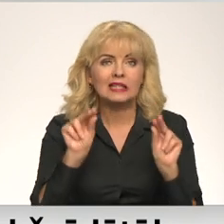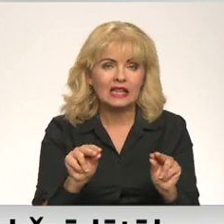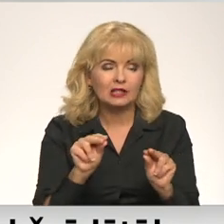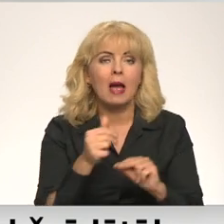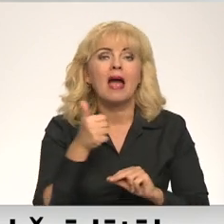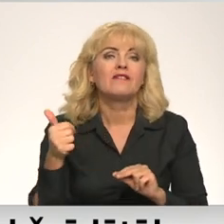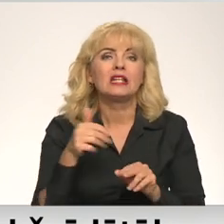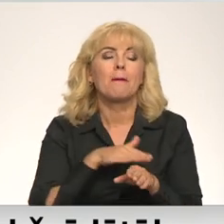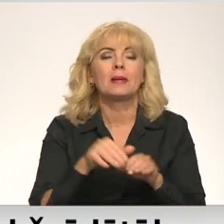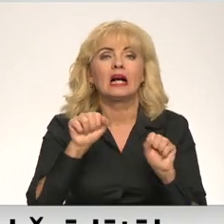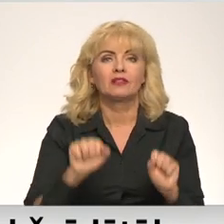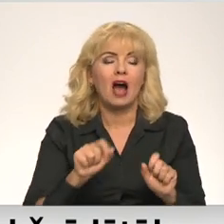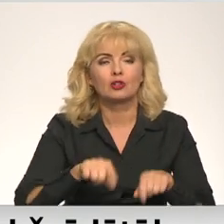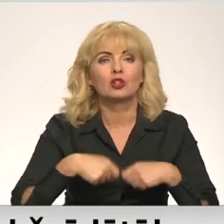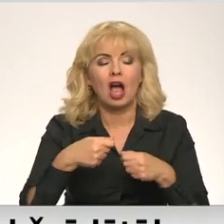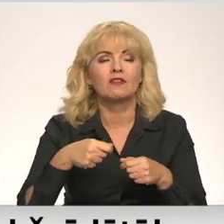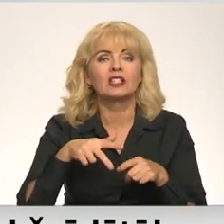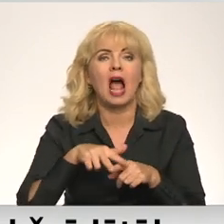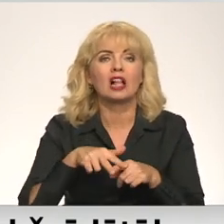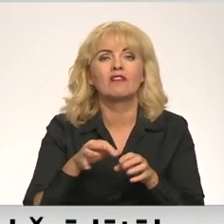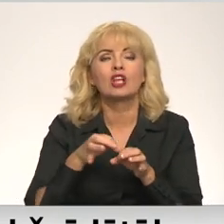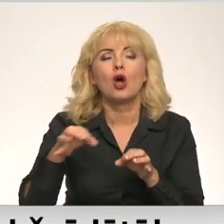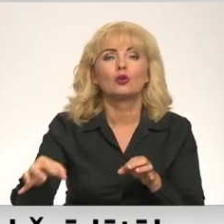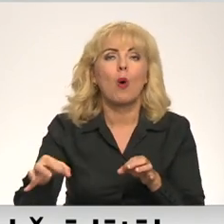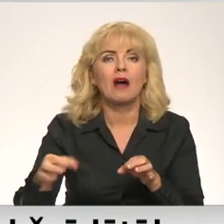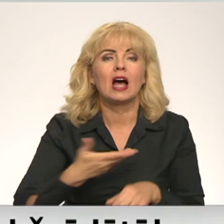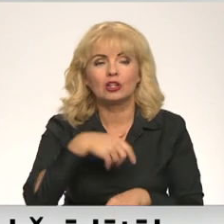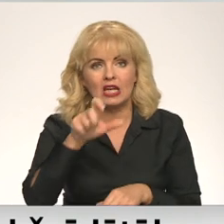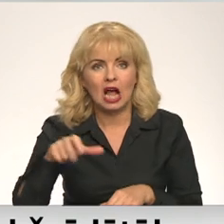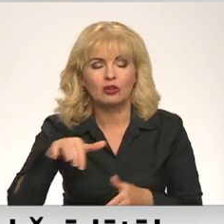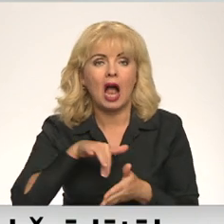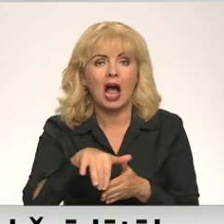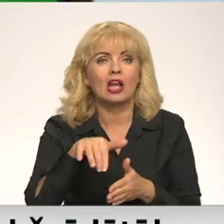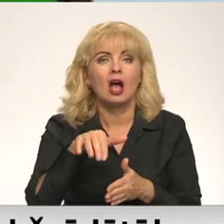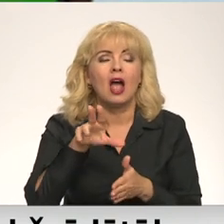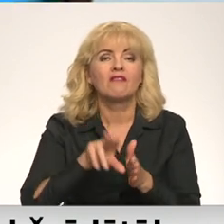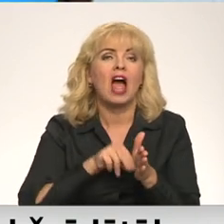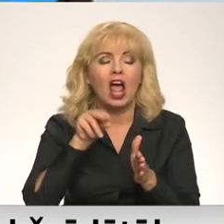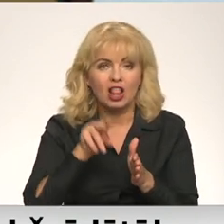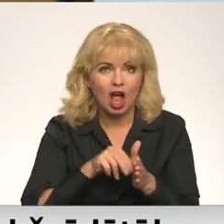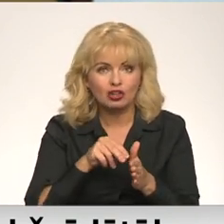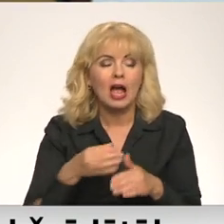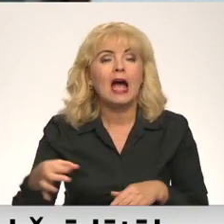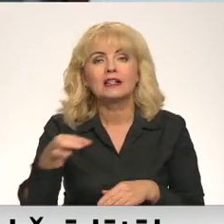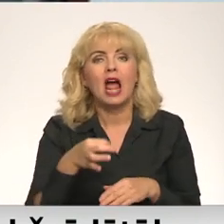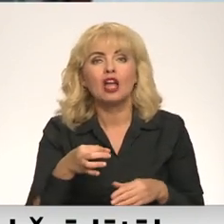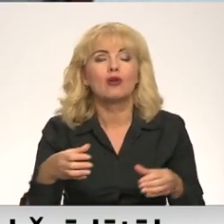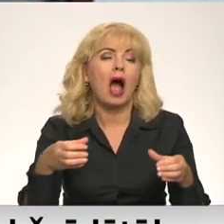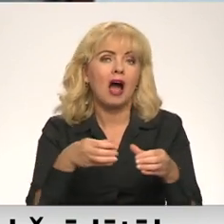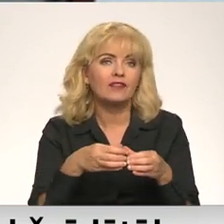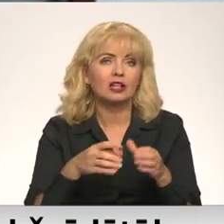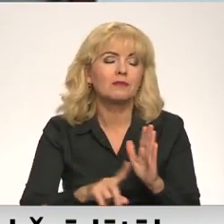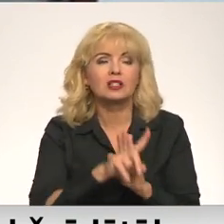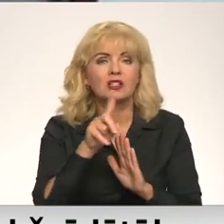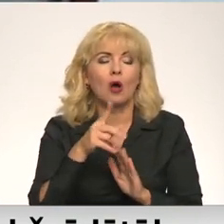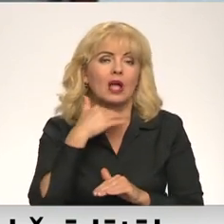viņam šīs pilnvaras devi Jelgavas novad iedzīvotāju, kad gāju uz vēlēšanām. Savukārt reģiona apvienība jau sākotnēji